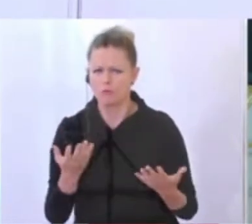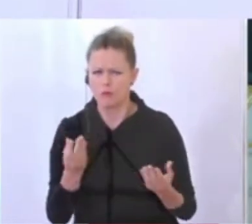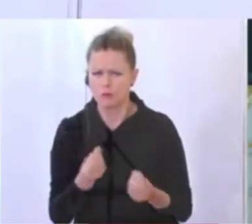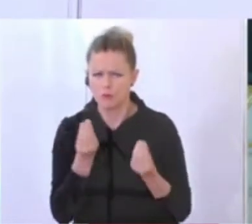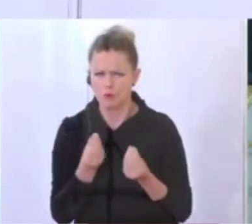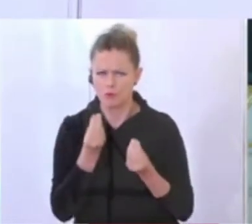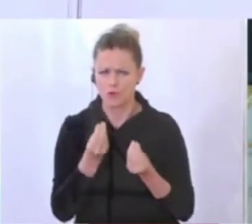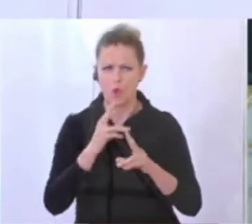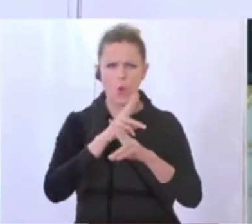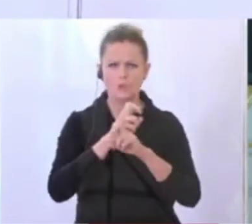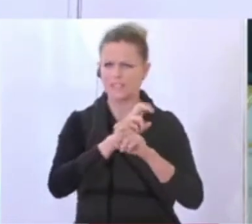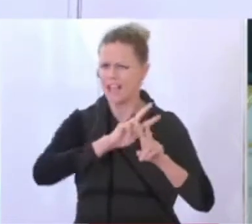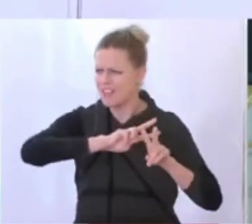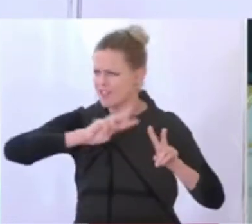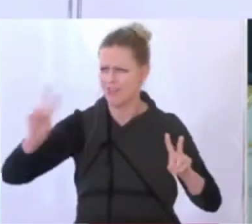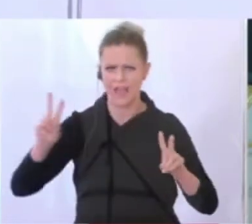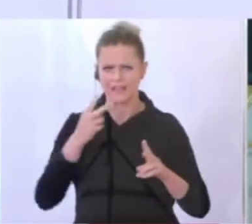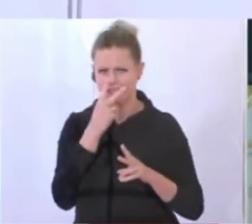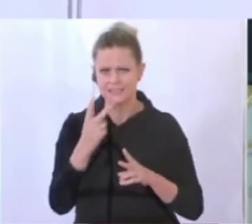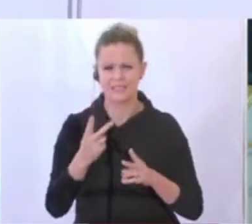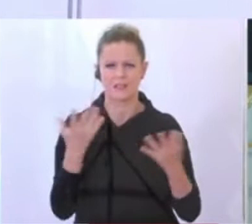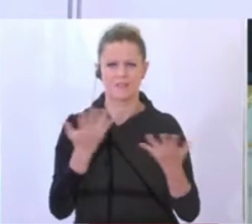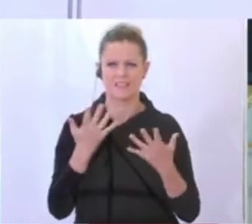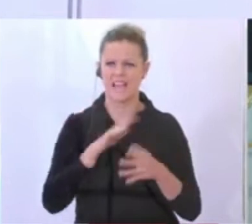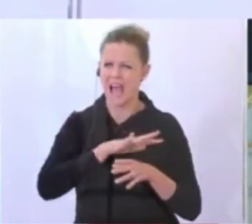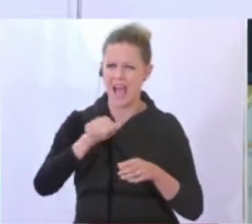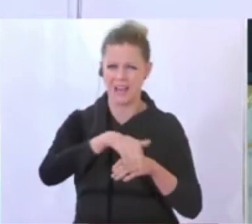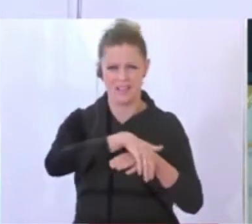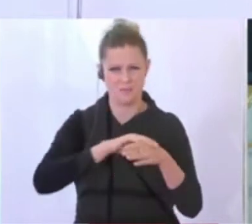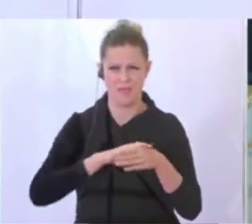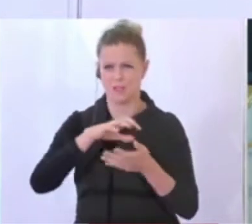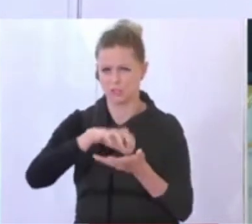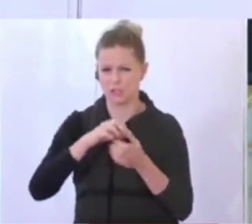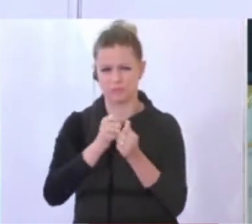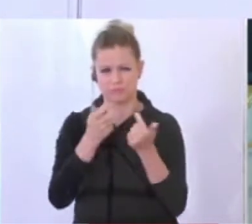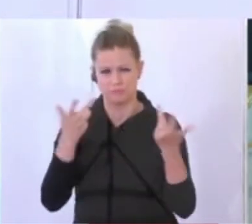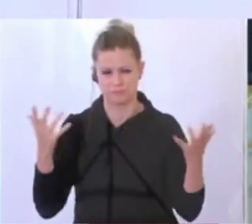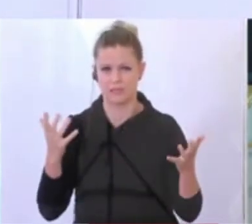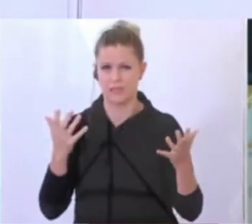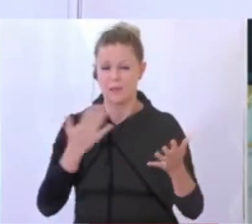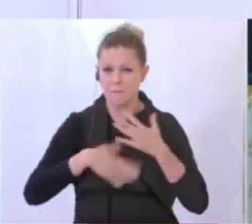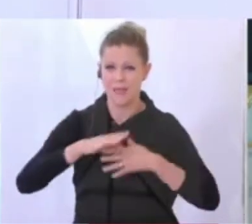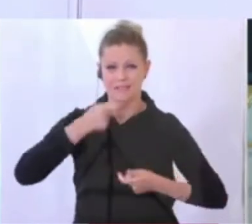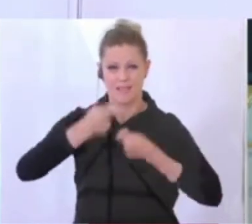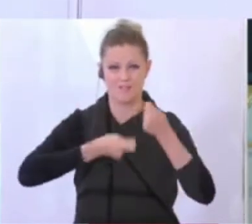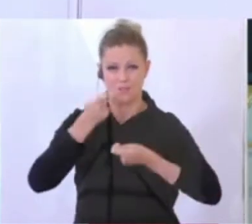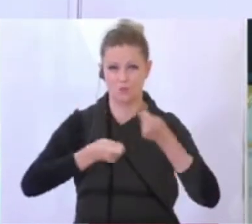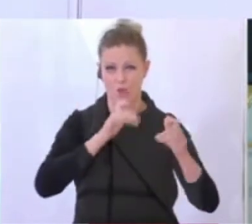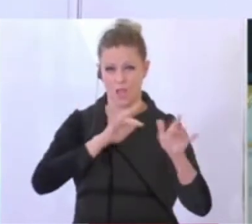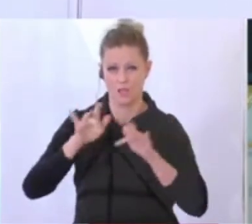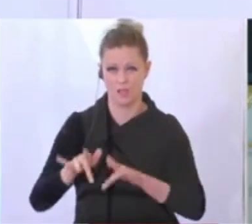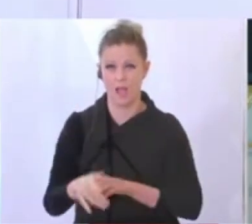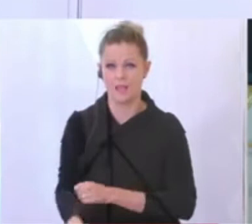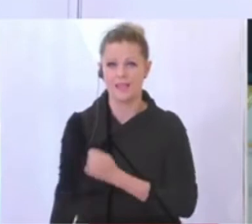Österreich und das Bundesgebiet anschauen, sehen wir, dass alle Kommunen zusammen die größten Investoren sind. Und